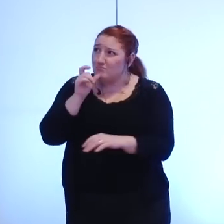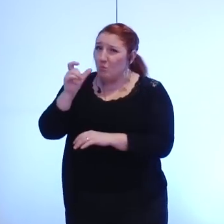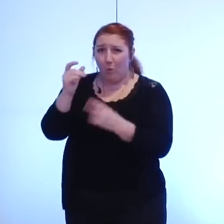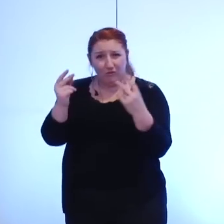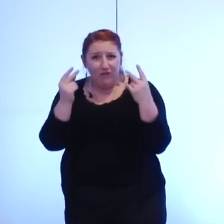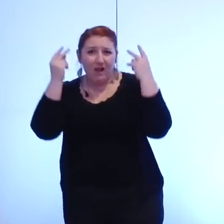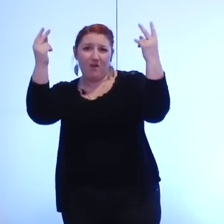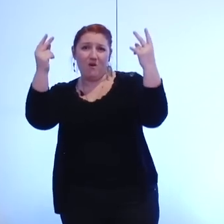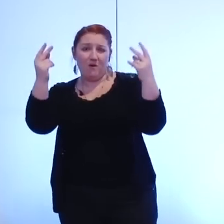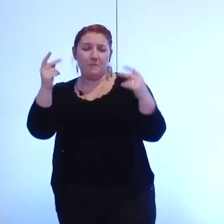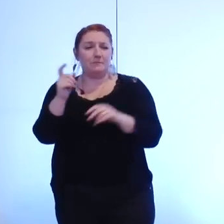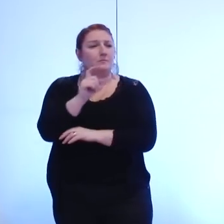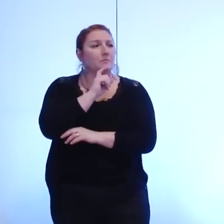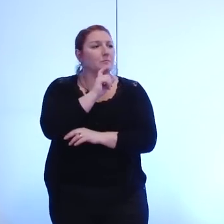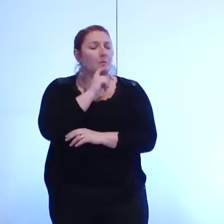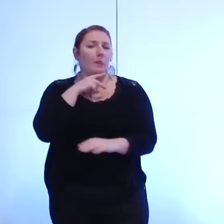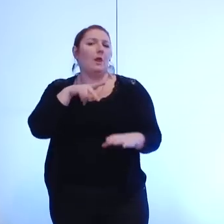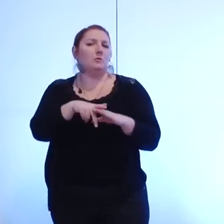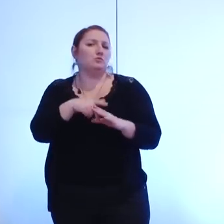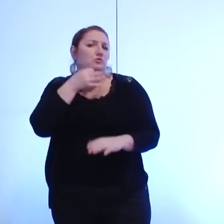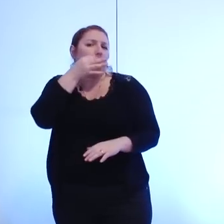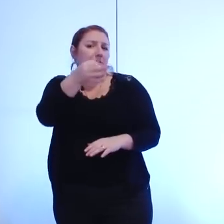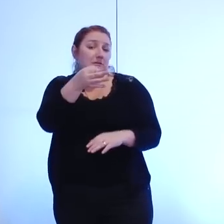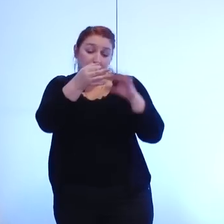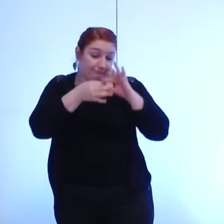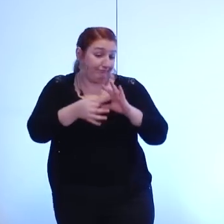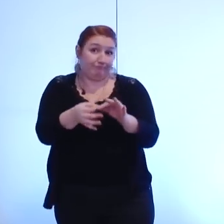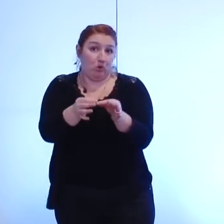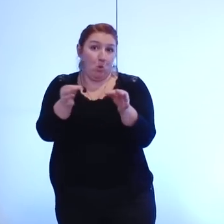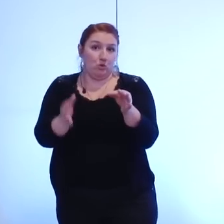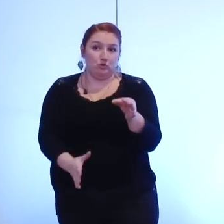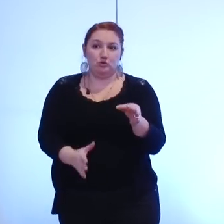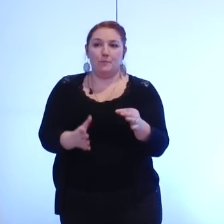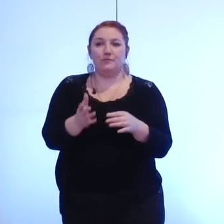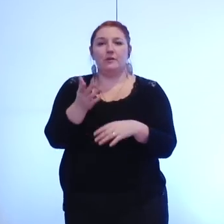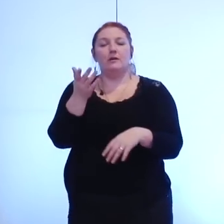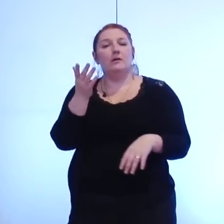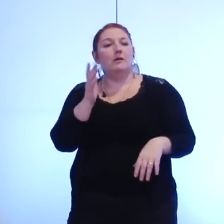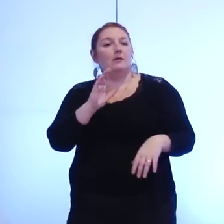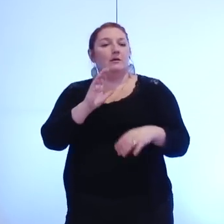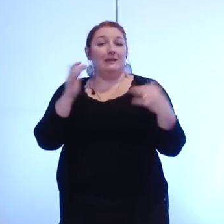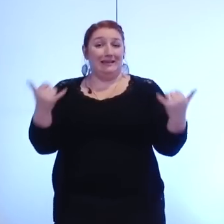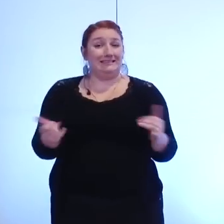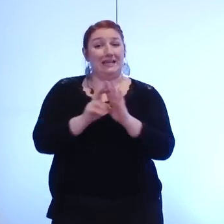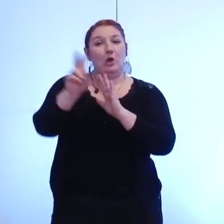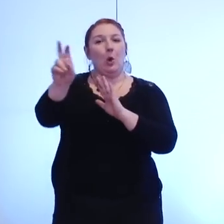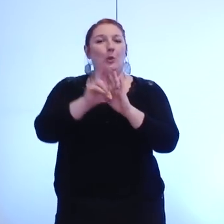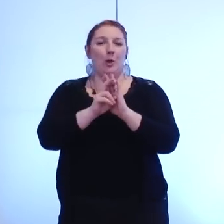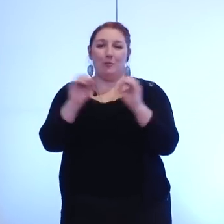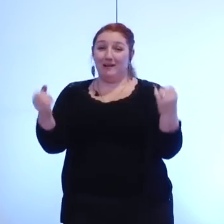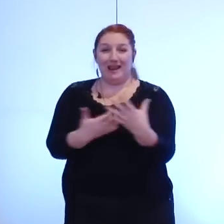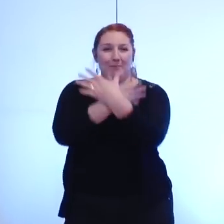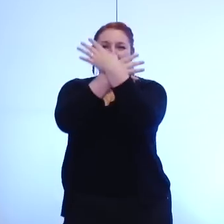disais en introduction et je conclurai par là que le coeur de la métropole bat à Grenoble et bien justement